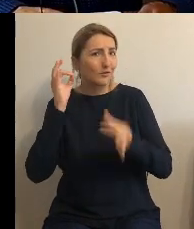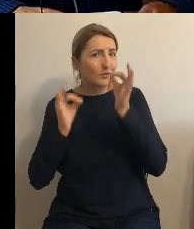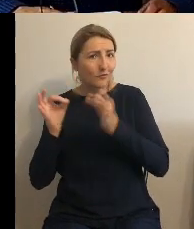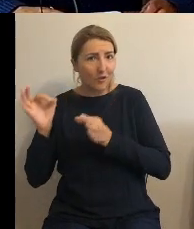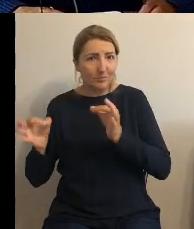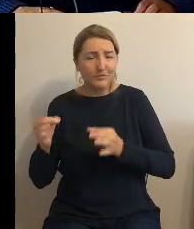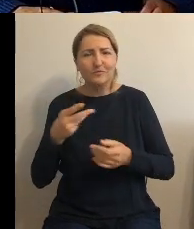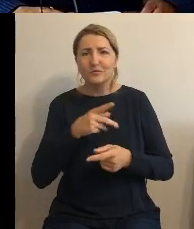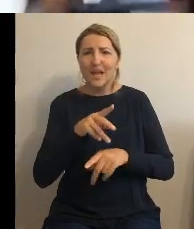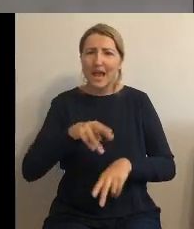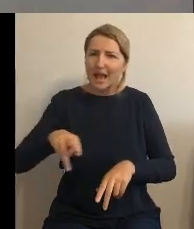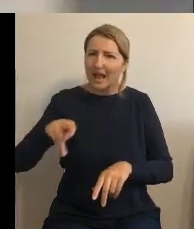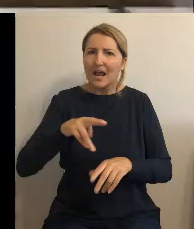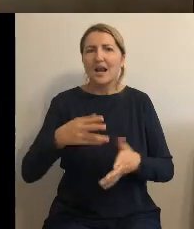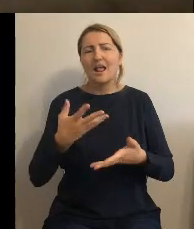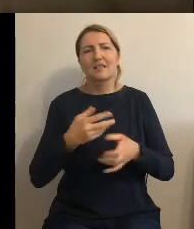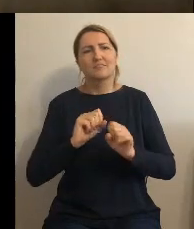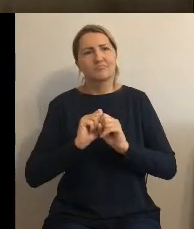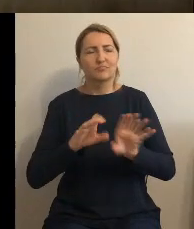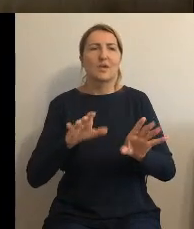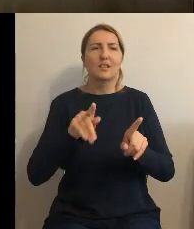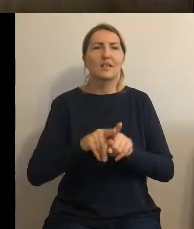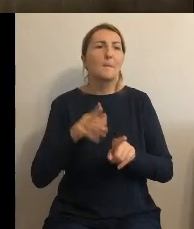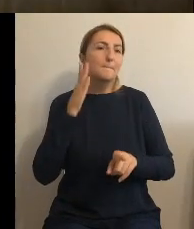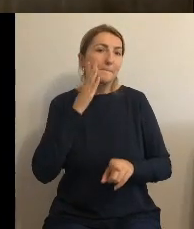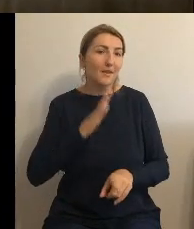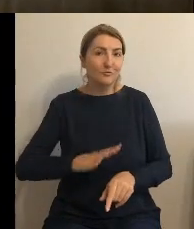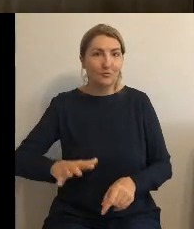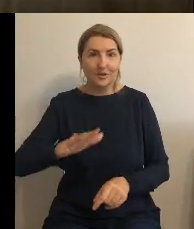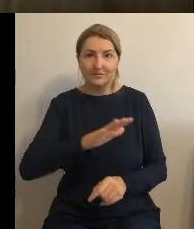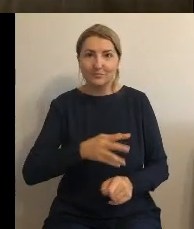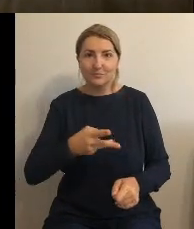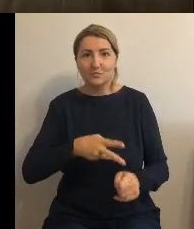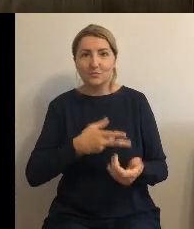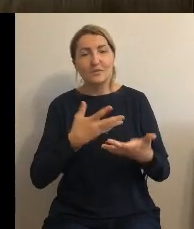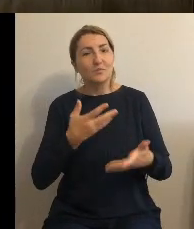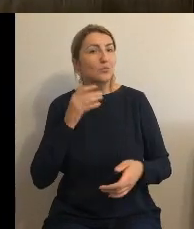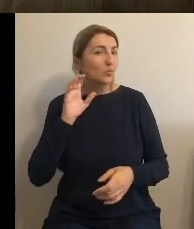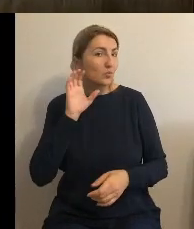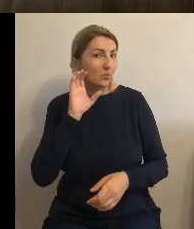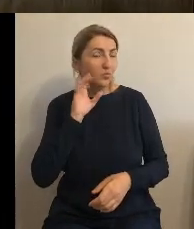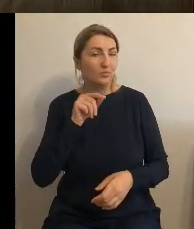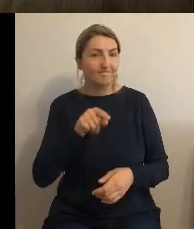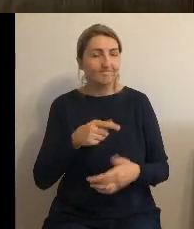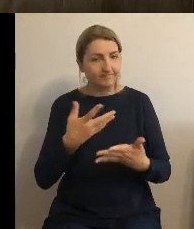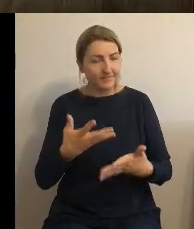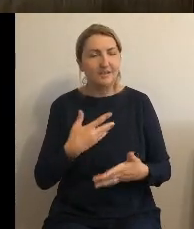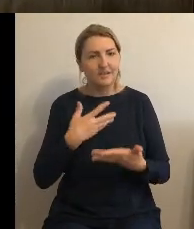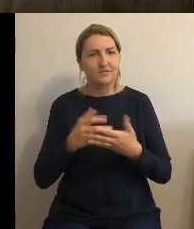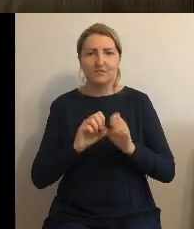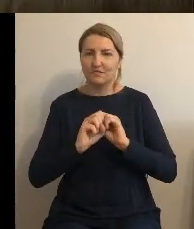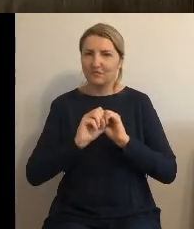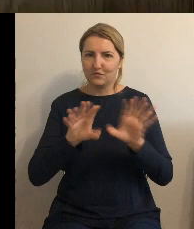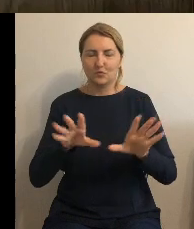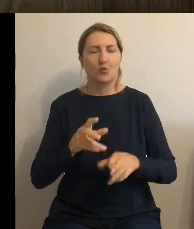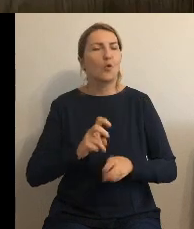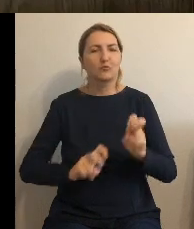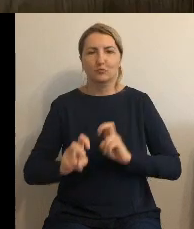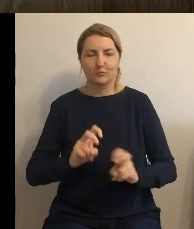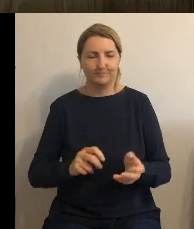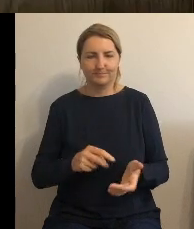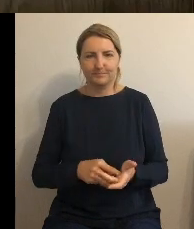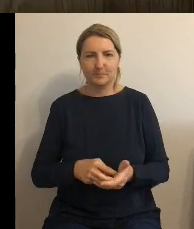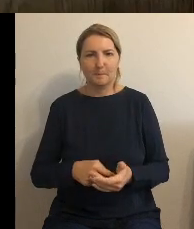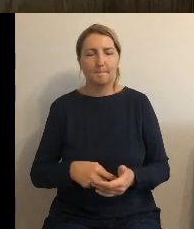radnym i mieszkańcom którzy będą pewnie słuchali sesji wyjaśnić o co chodzi tutaj